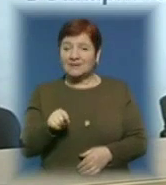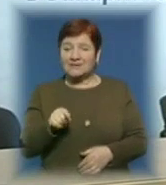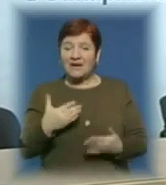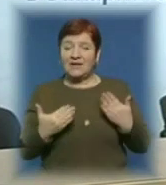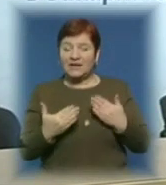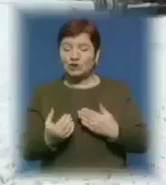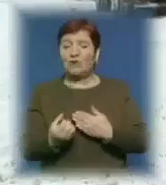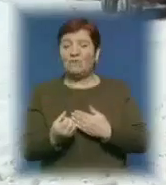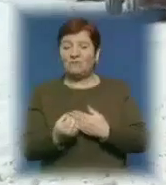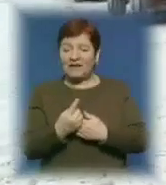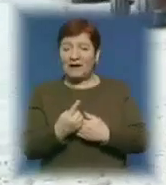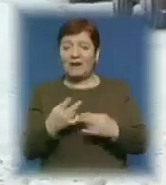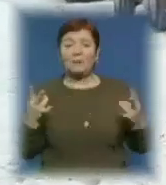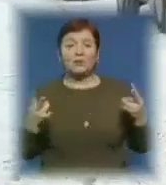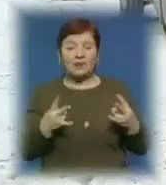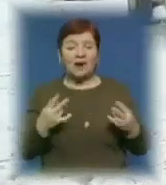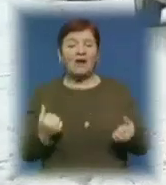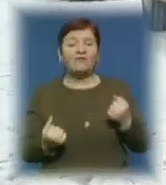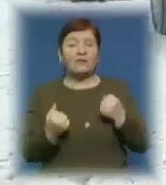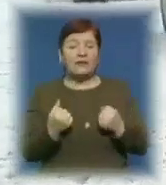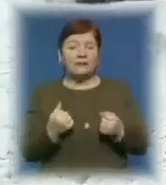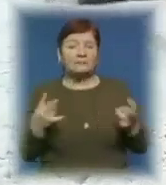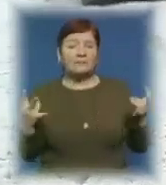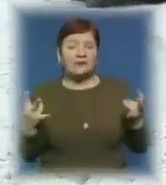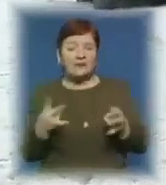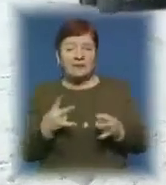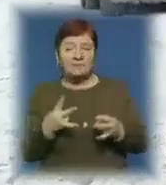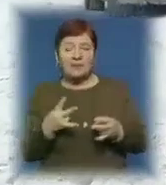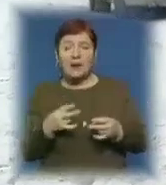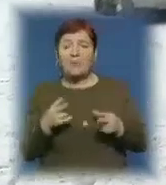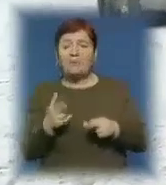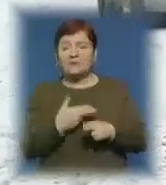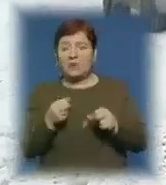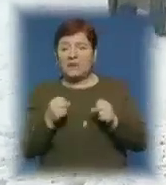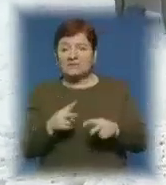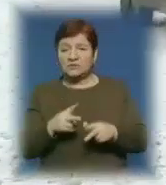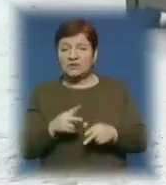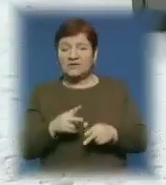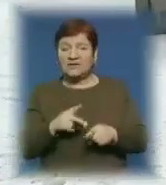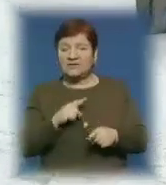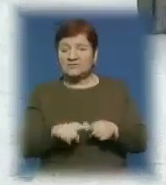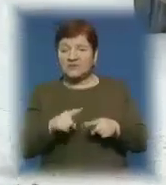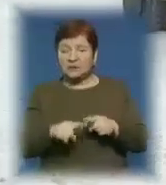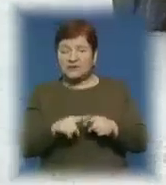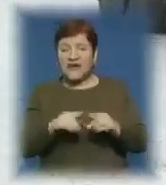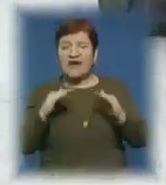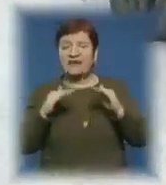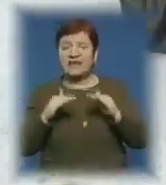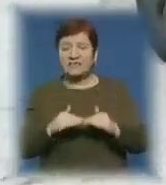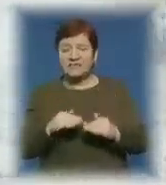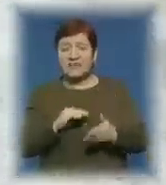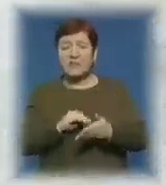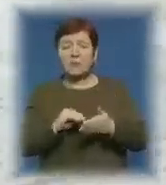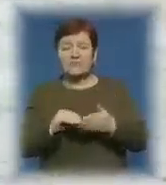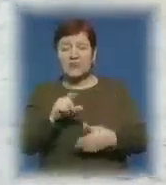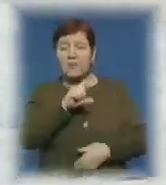виникне потреба. Також водіям слід обов'язково дотримуватися безпечної швидкості, навіть якщо вона значно нижча за прописані